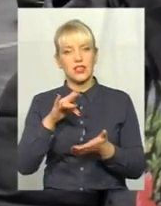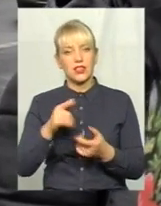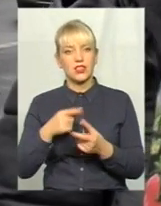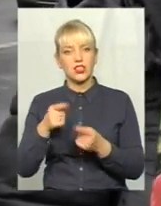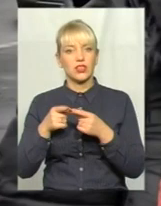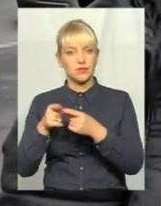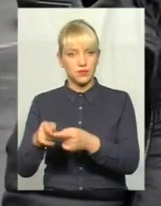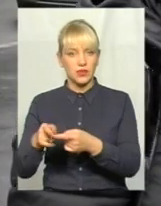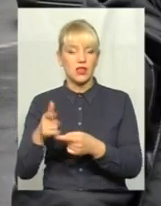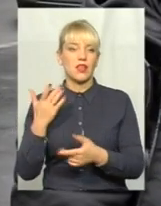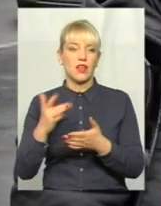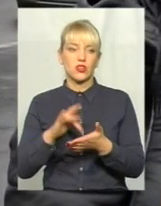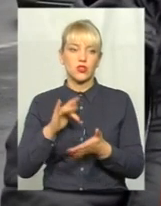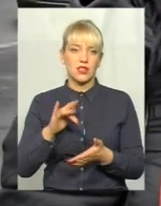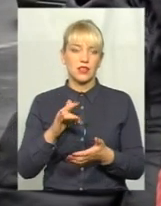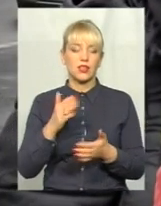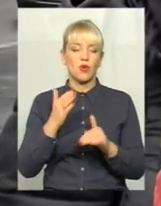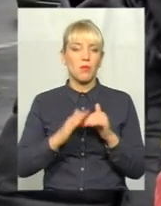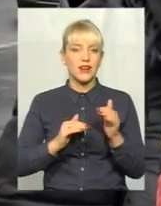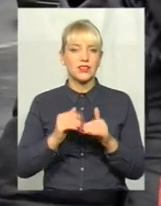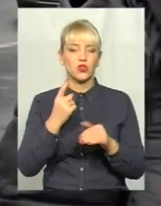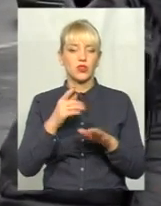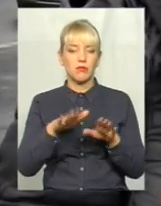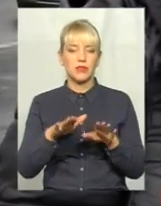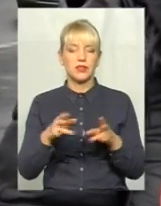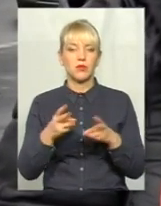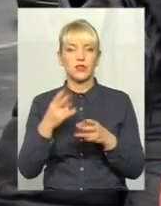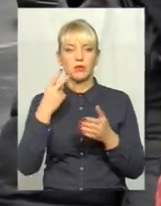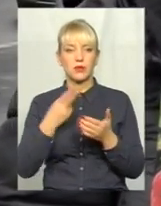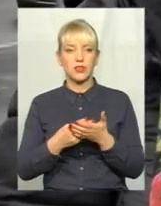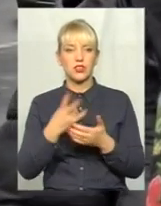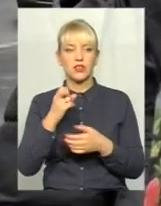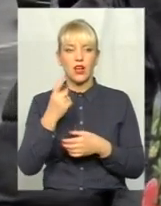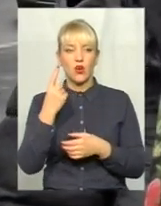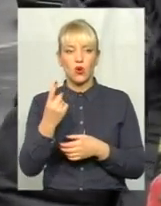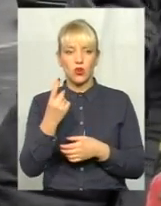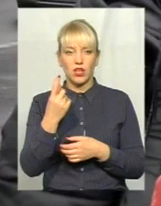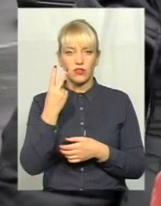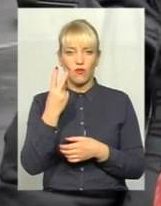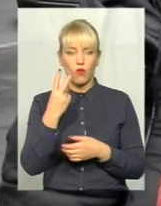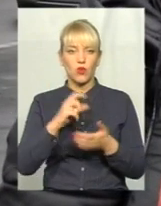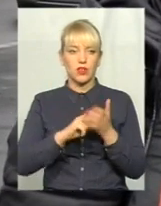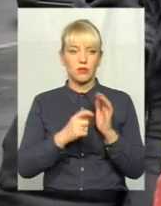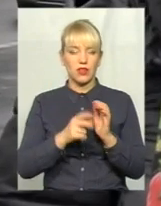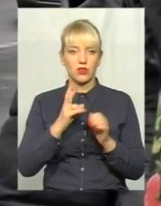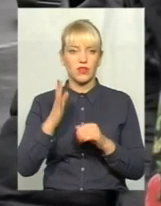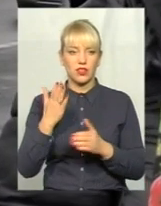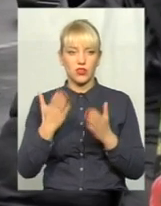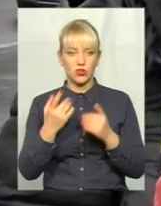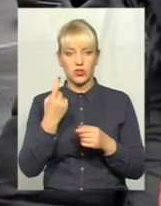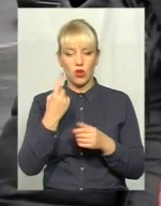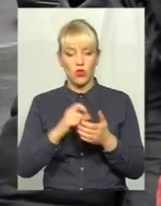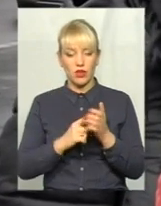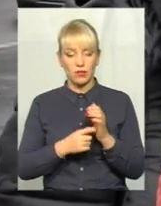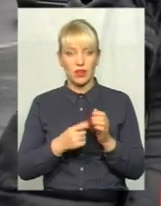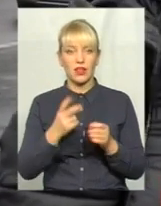то має бути практично одне місце, передбачатися на двокімнатну квартиру. Якщо це однокімнатна квартира,